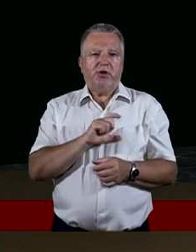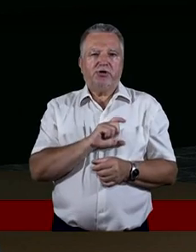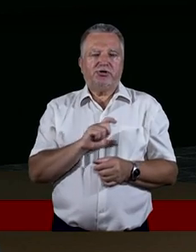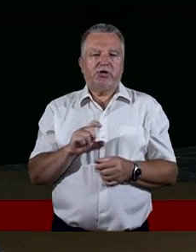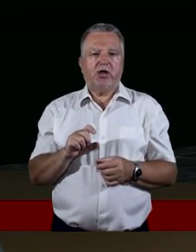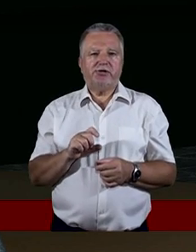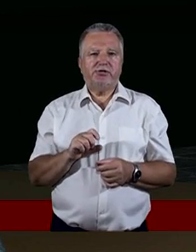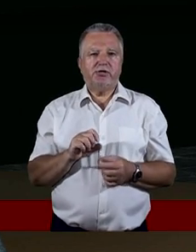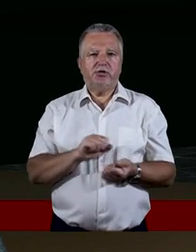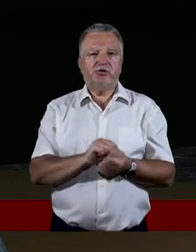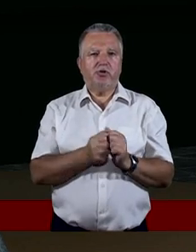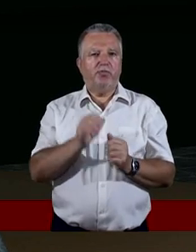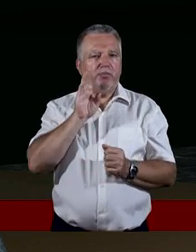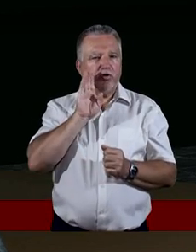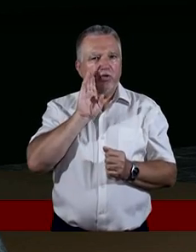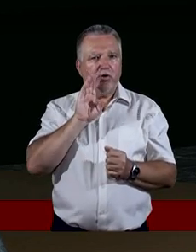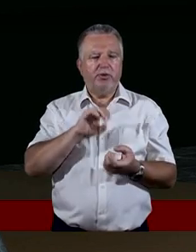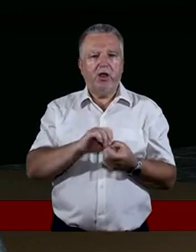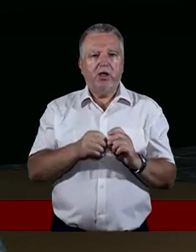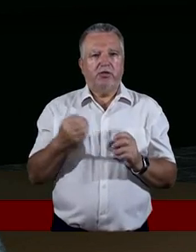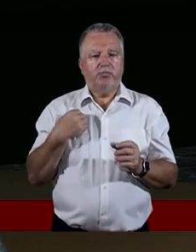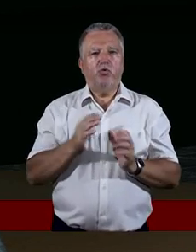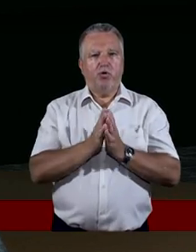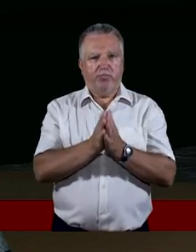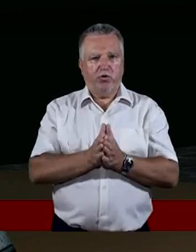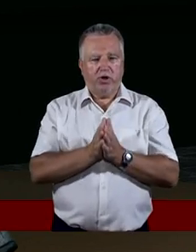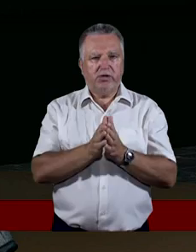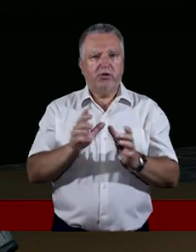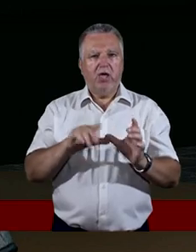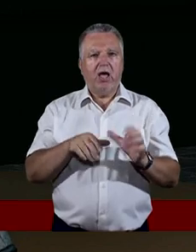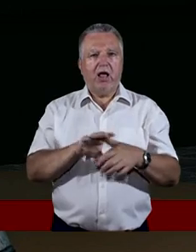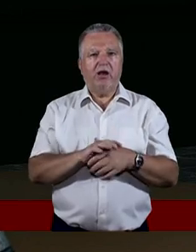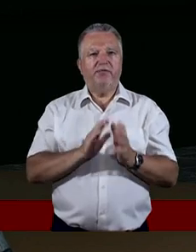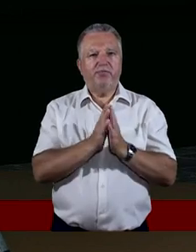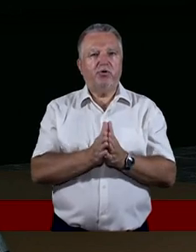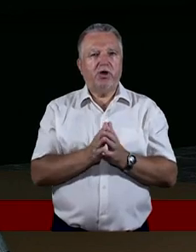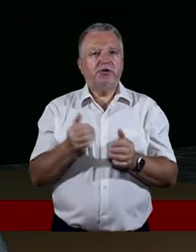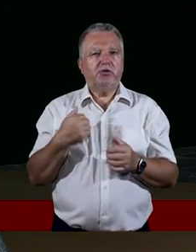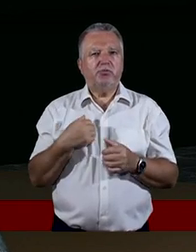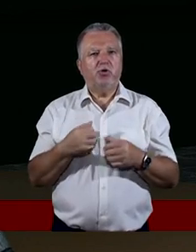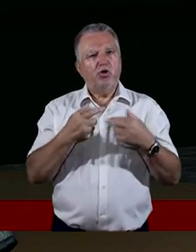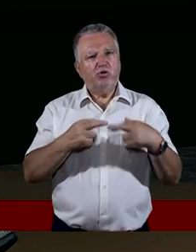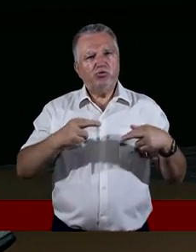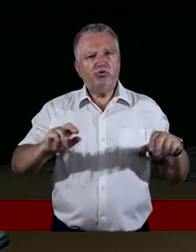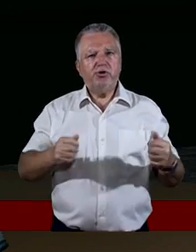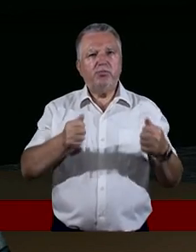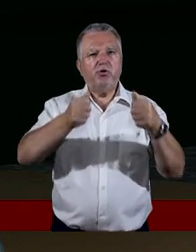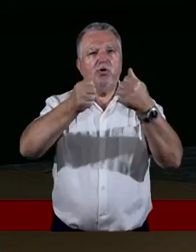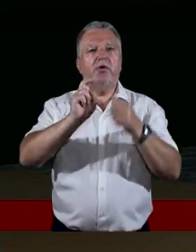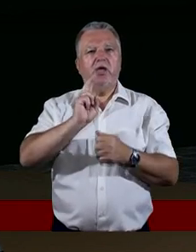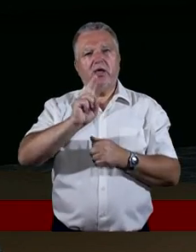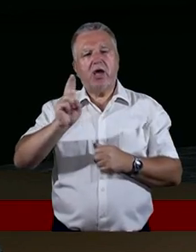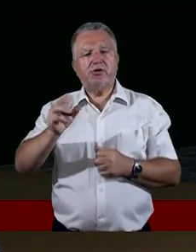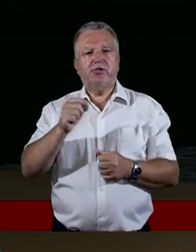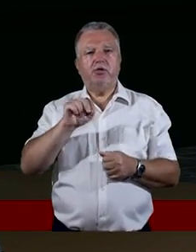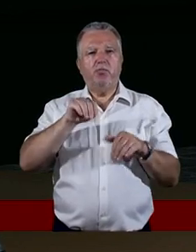tamtymi czasami, kiedy było pogaństwo, ale w pogaństwie setki najróżniejszych bożków i każdy mógł sobie wybrać